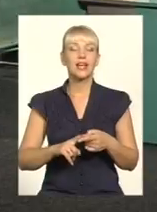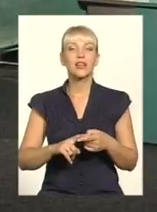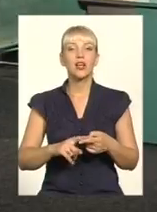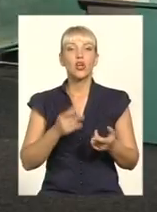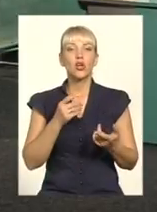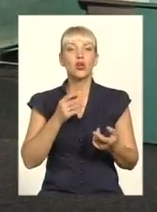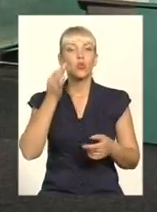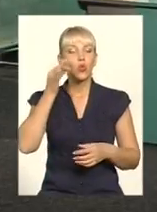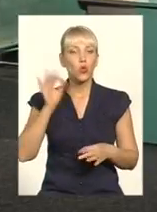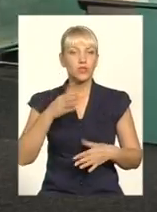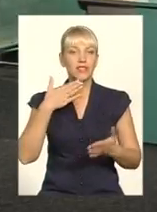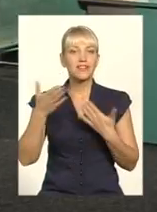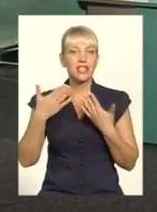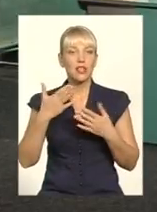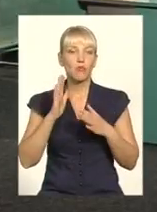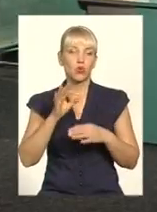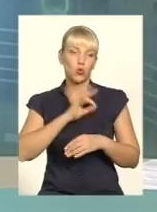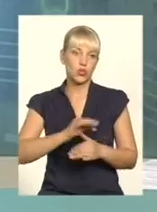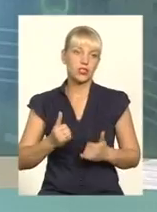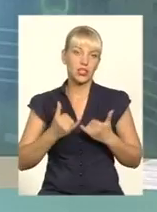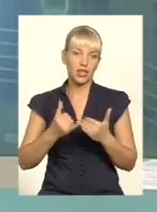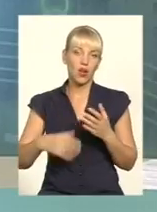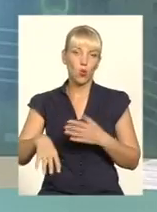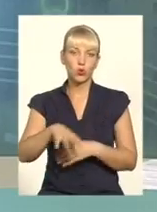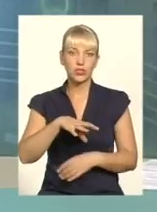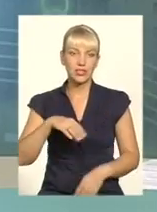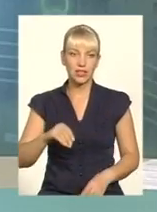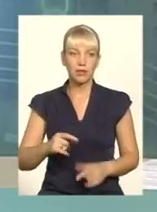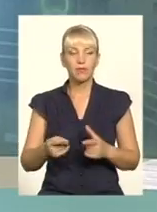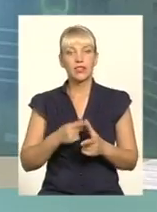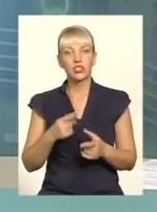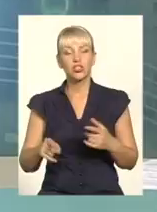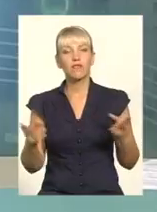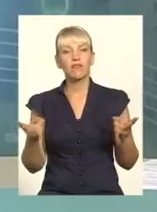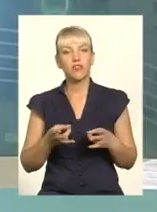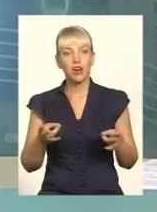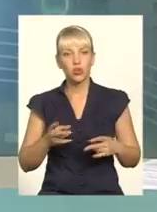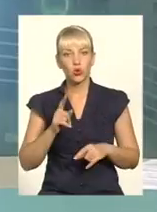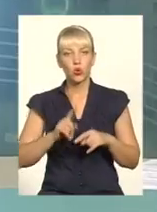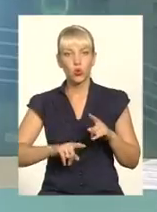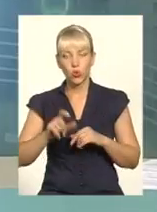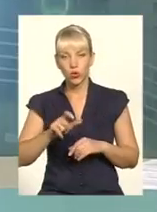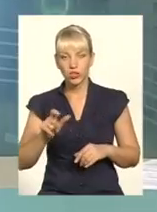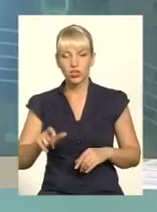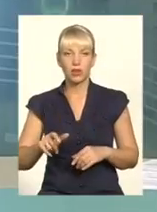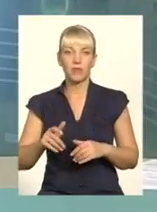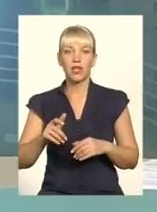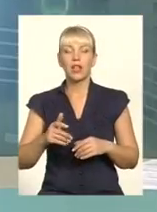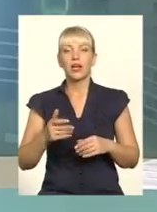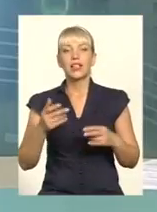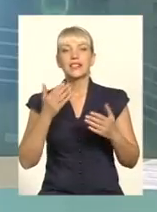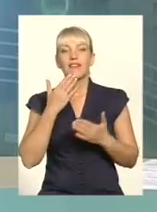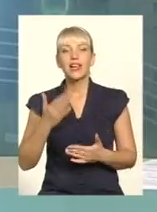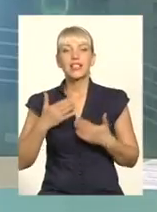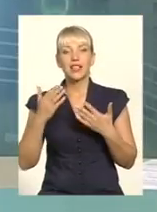він, я думаю, буде корисний для всіх. Чи варто родичам, близьким звертатися